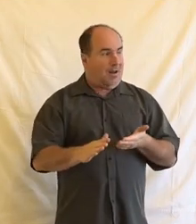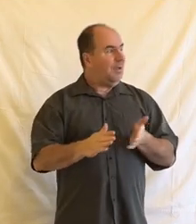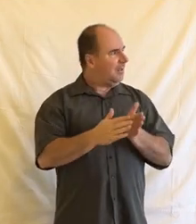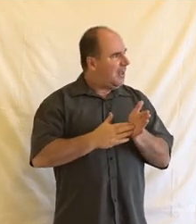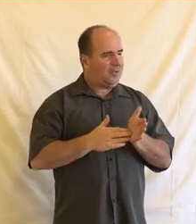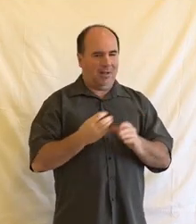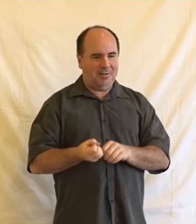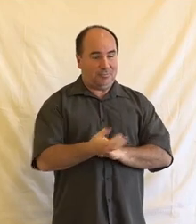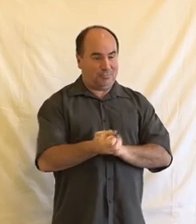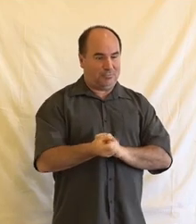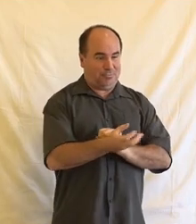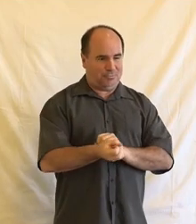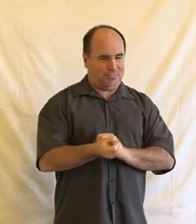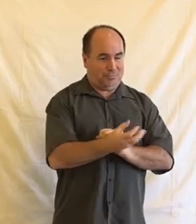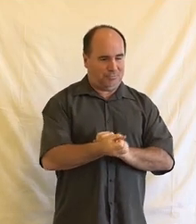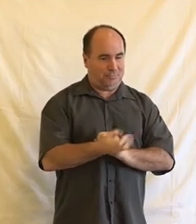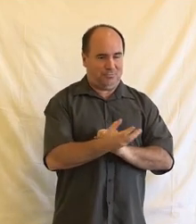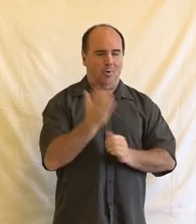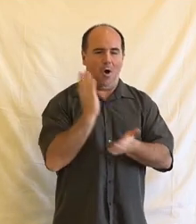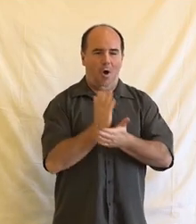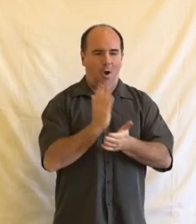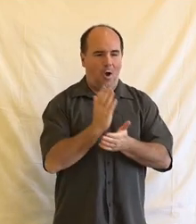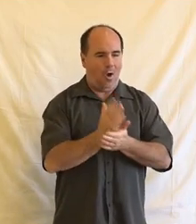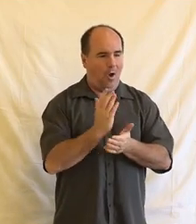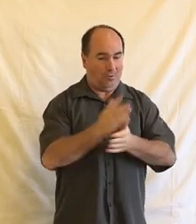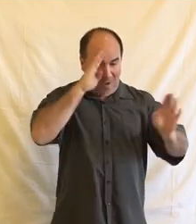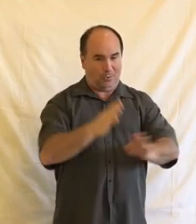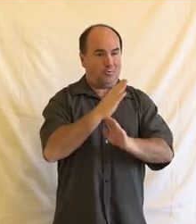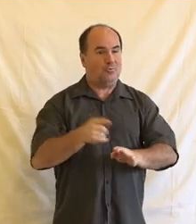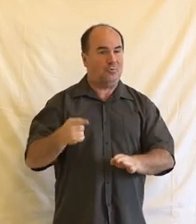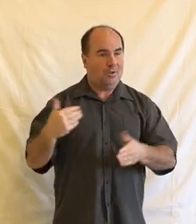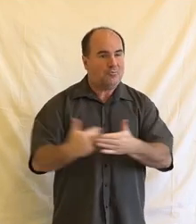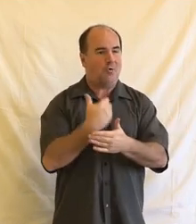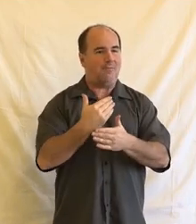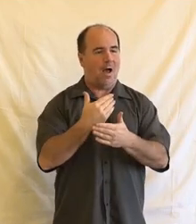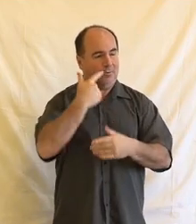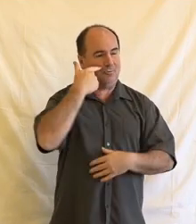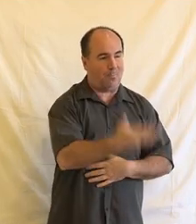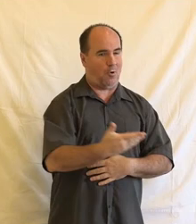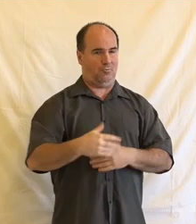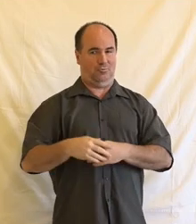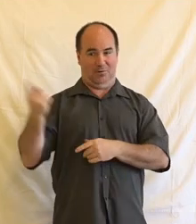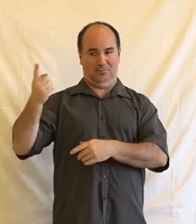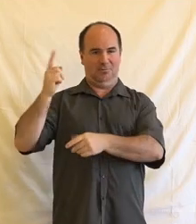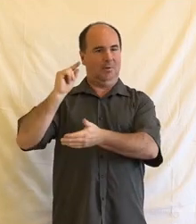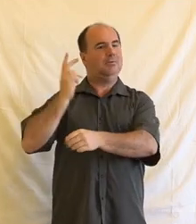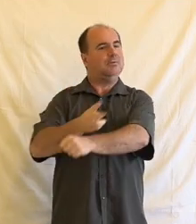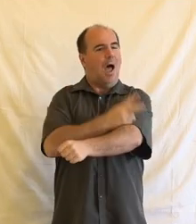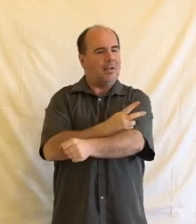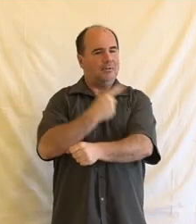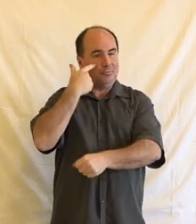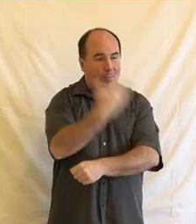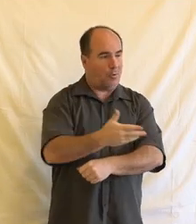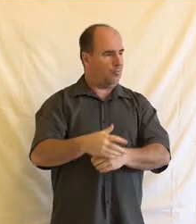odborný termín, za to si omlouvám, zkrátka chrylit nová rozhodnutí a nová doporučení s vyhodnocením,